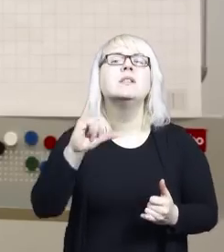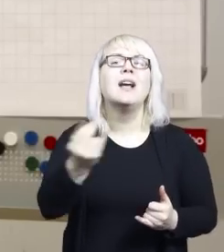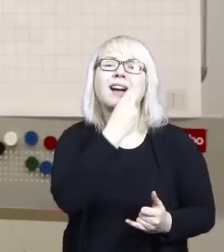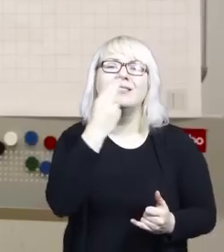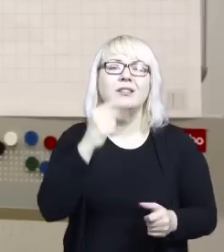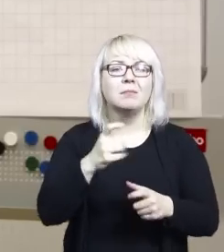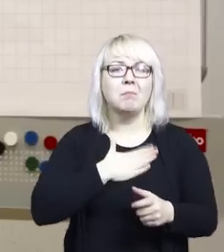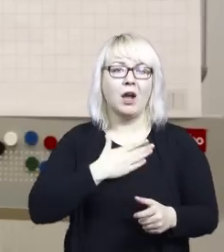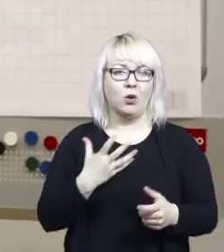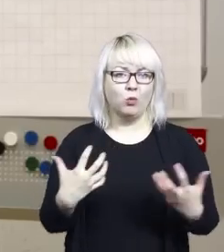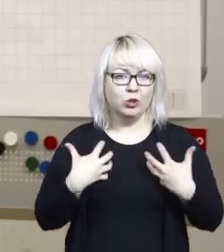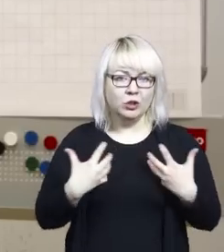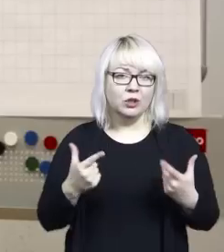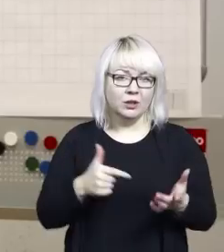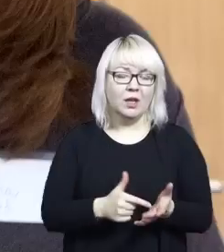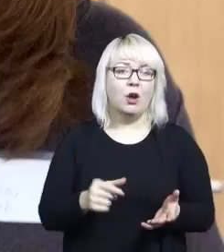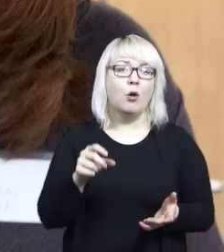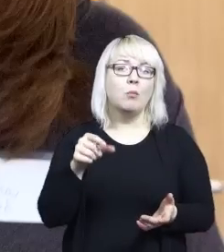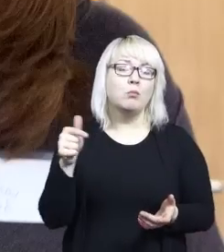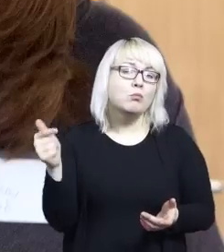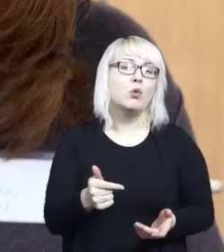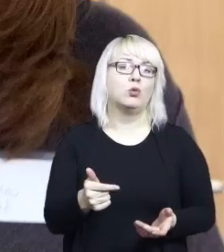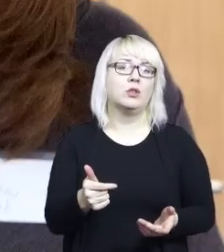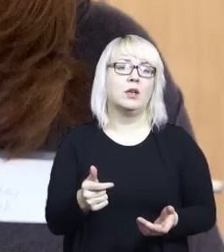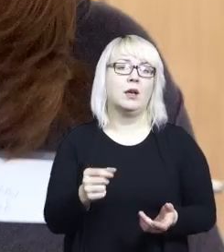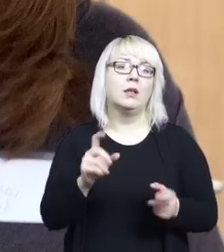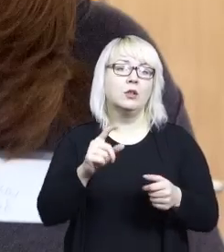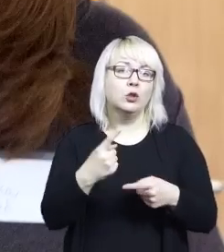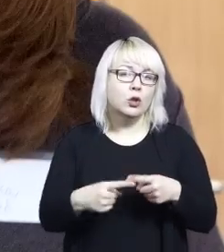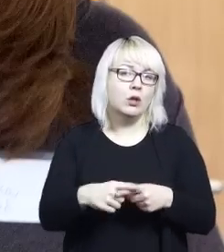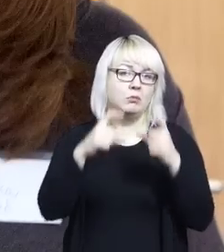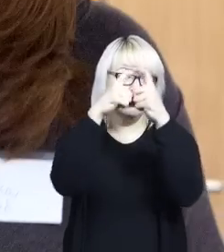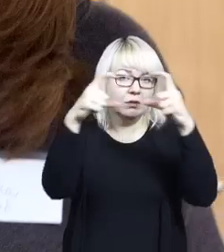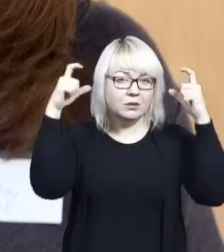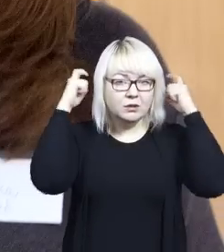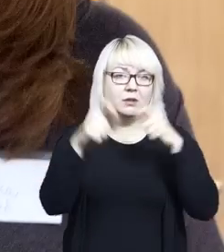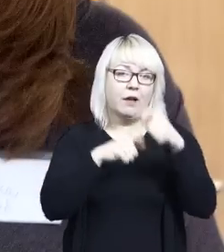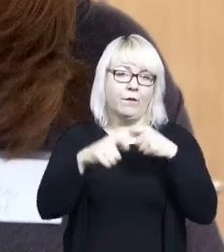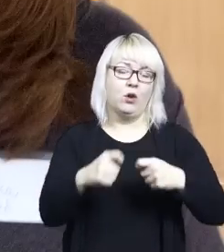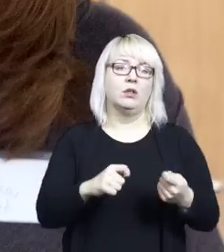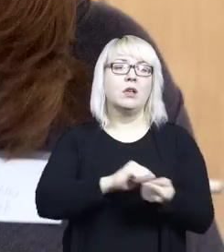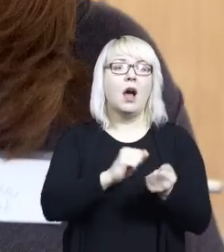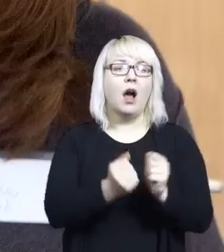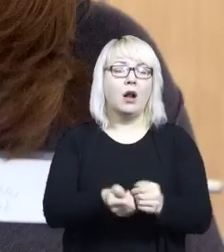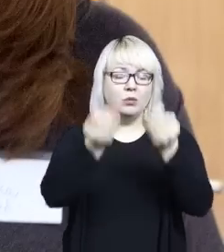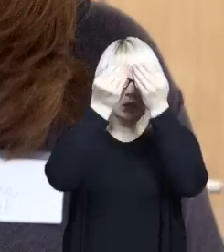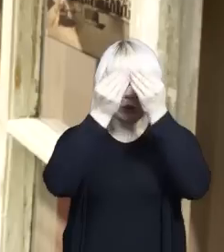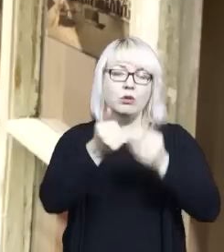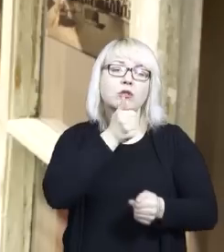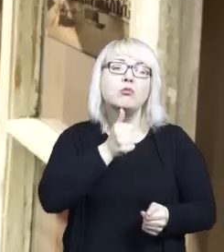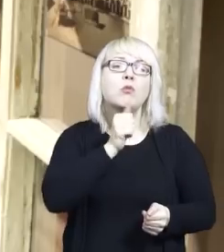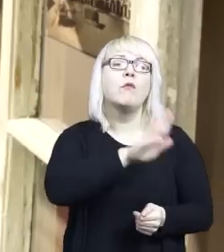rodzaju ograniczenia pojawiają się albo jak zmienia mi się percepcja w momencie, kiedy to widzenie jest ograniczone albo zanika, to